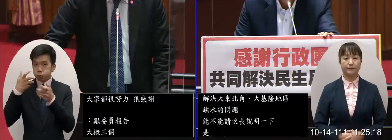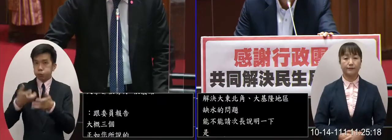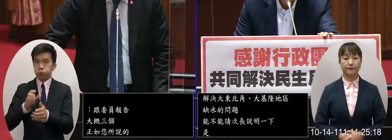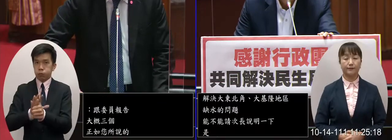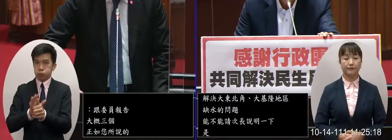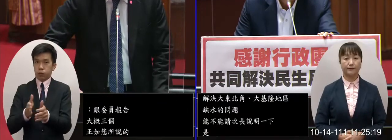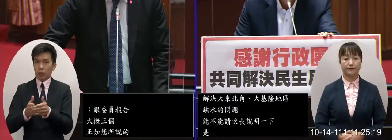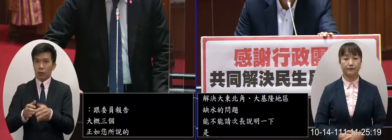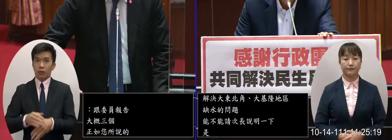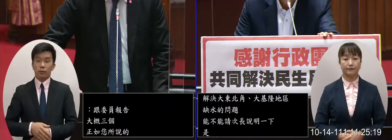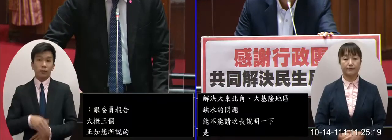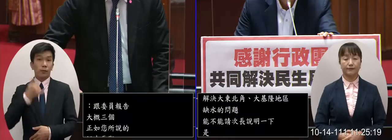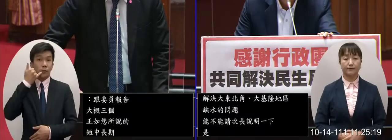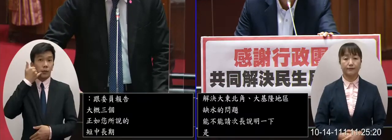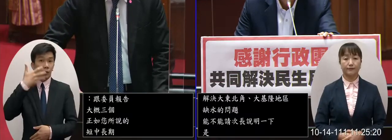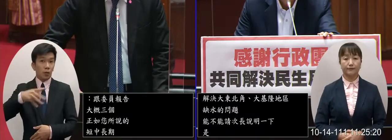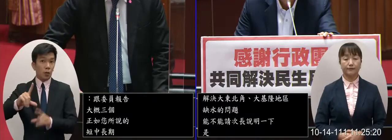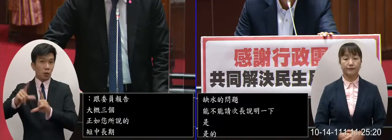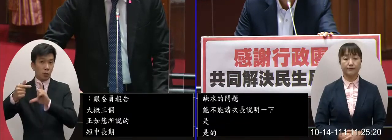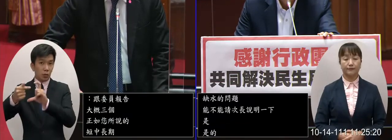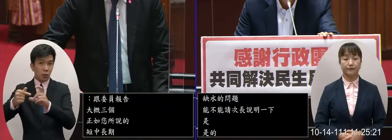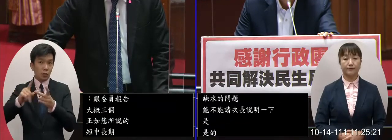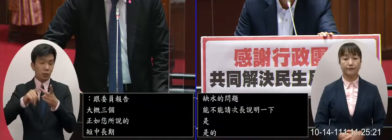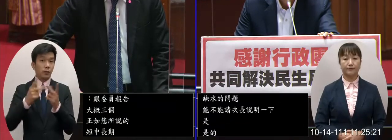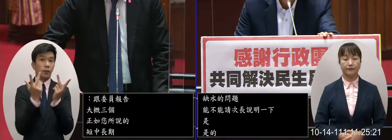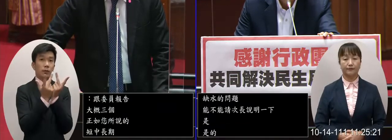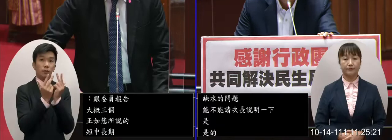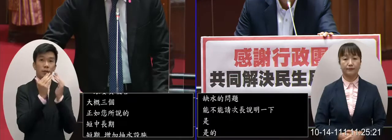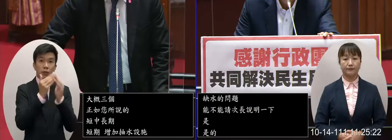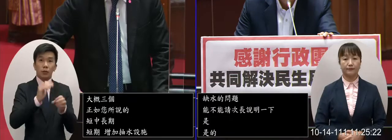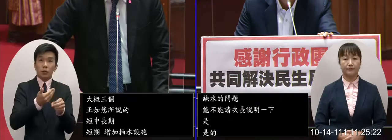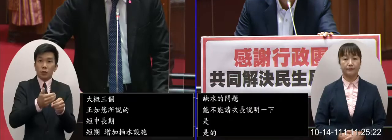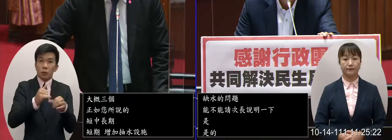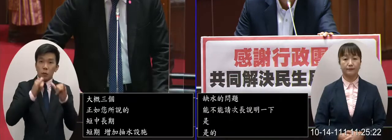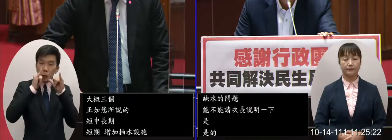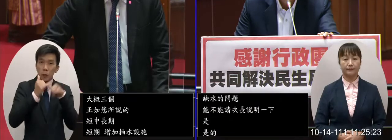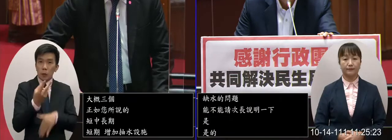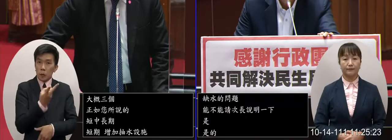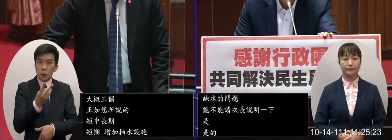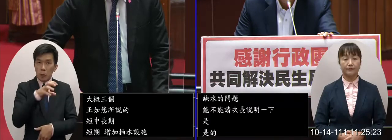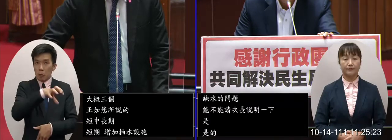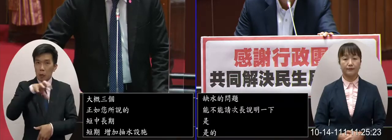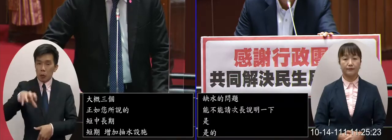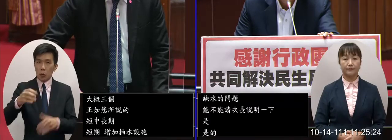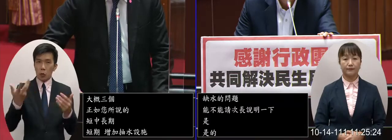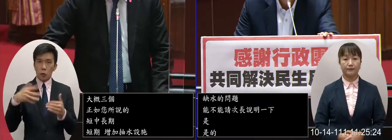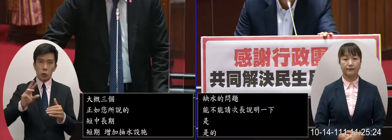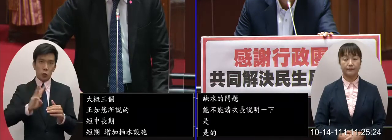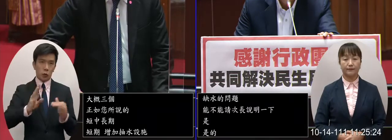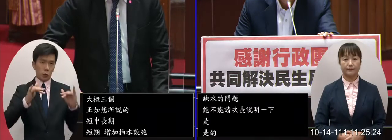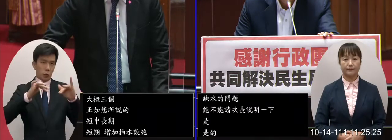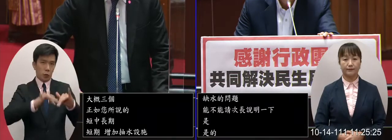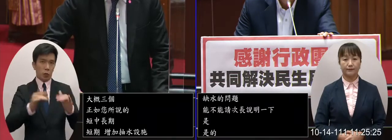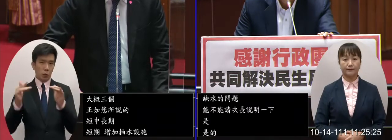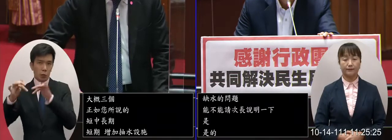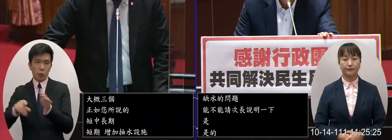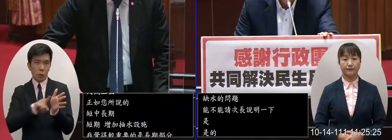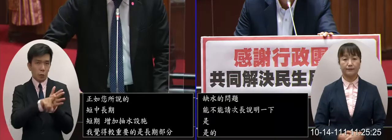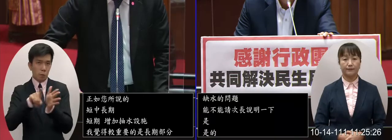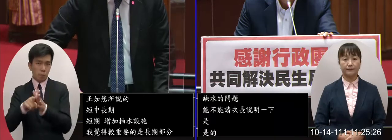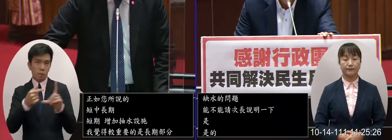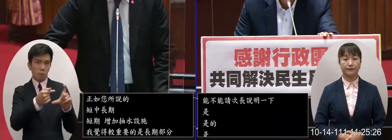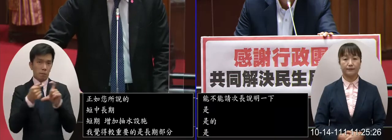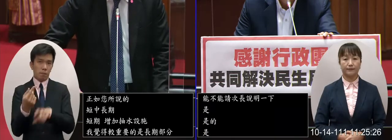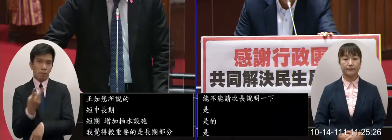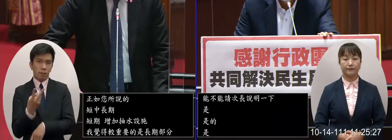就是基隆的東區跟新北市的共僚這一邊其實它是一個獨立的集水區那這個集水區我們會用